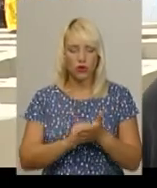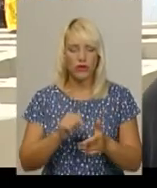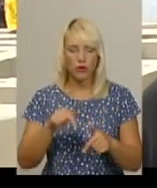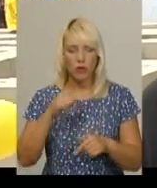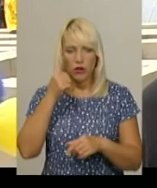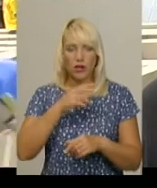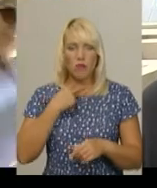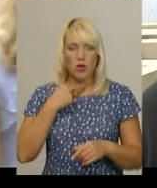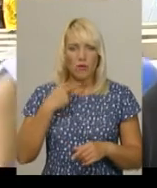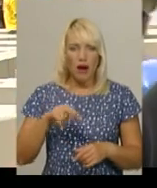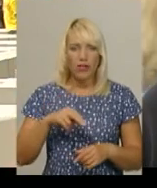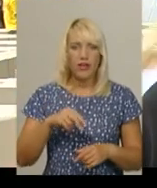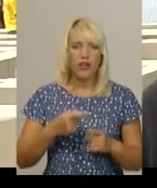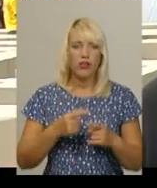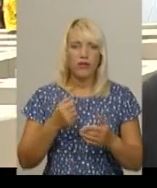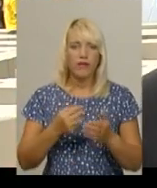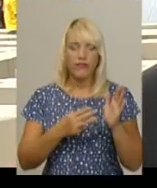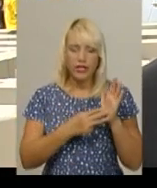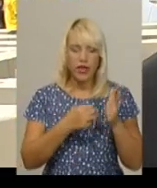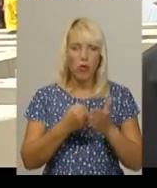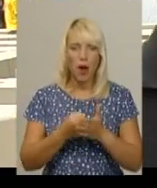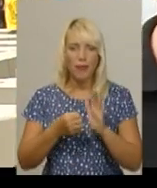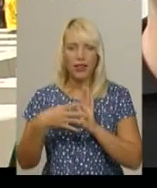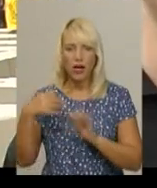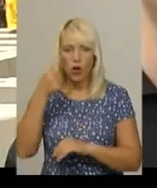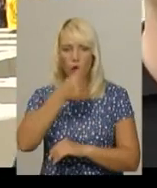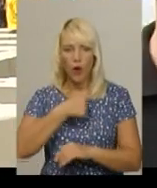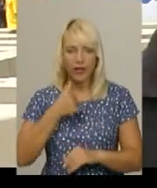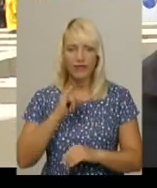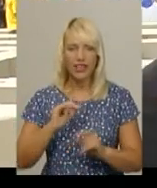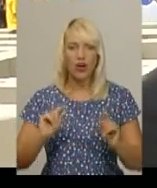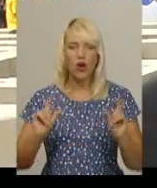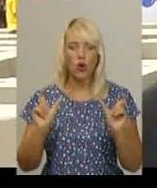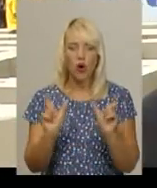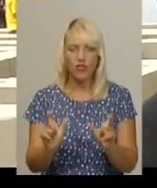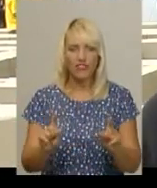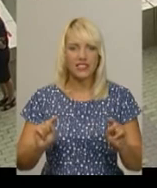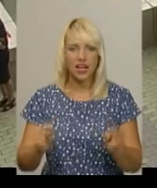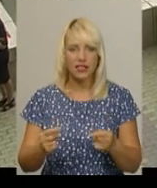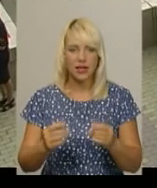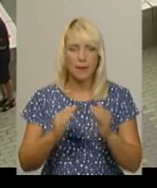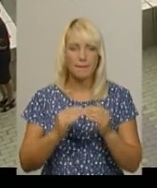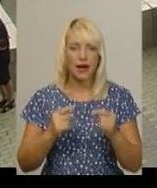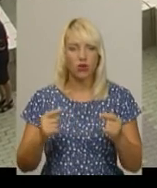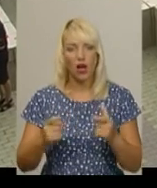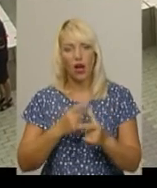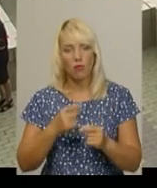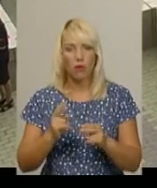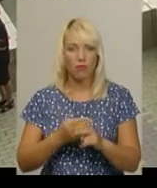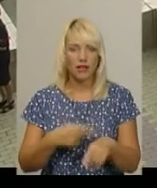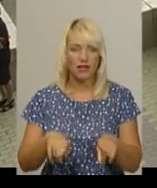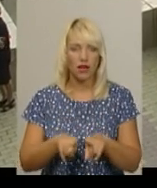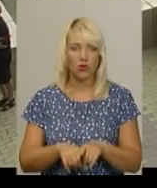позбавлення волі від 8 до 15 років, позбавлення волі із конфіскацією майна або без такої. Дарина Денисенко, Дем'ян